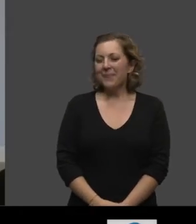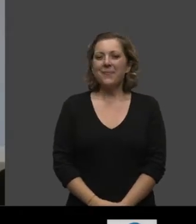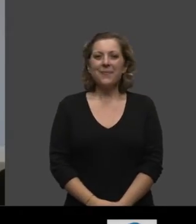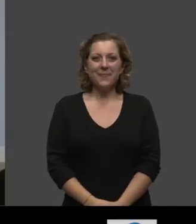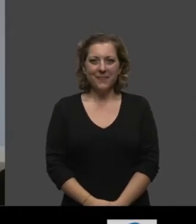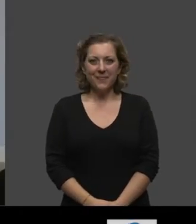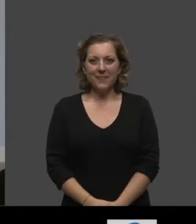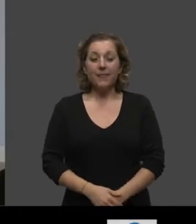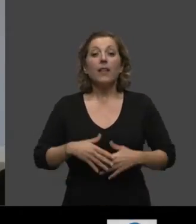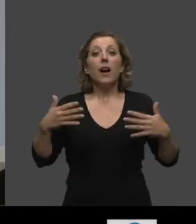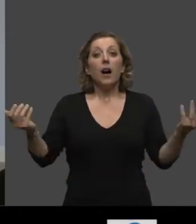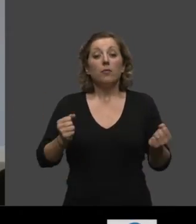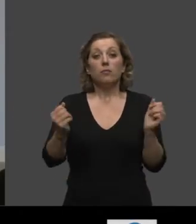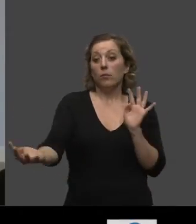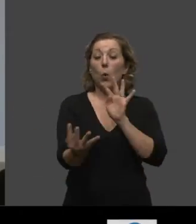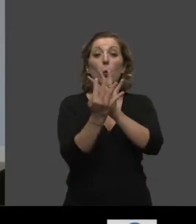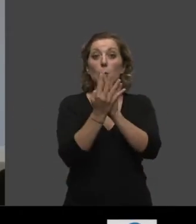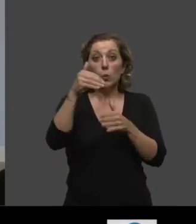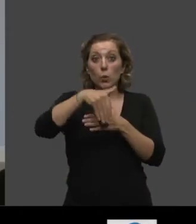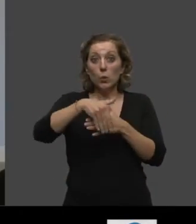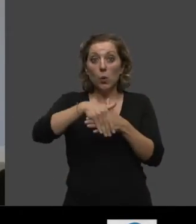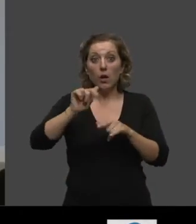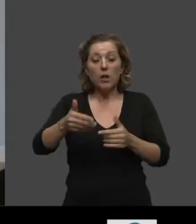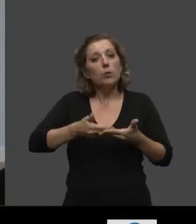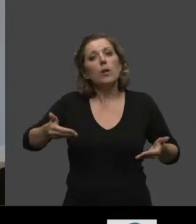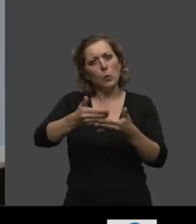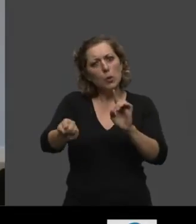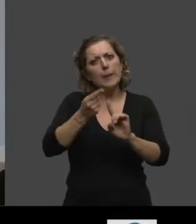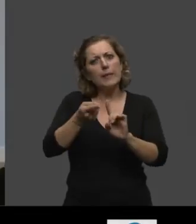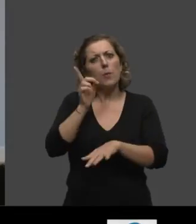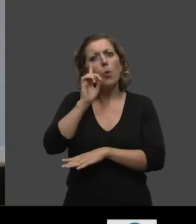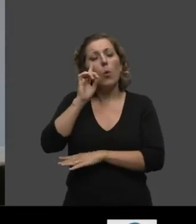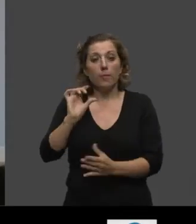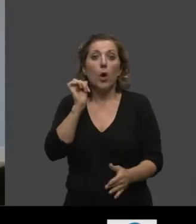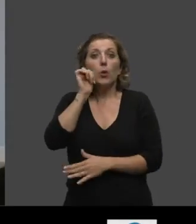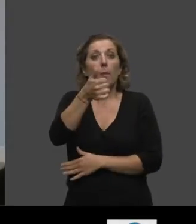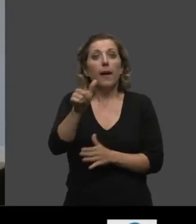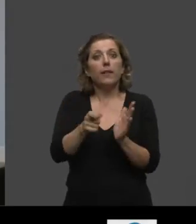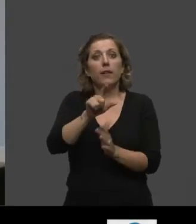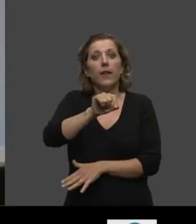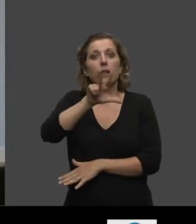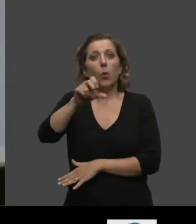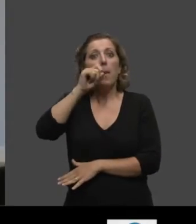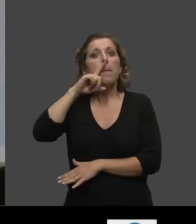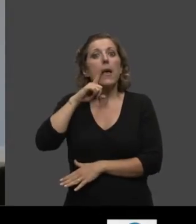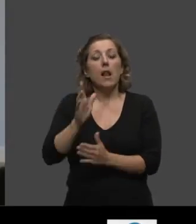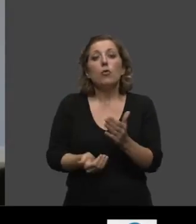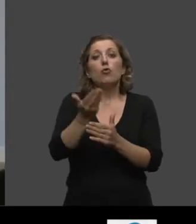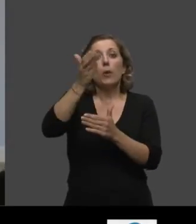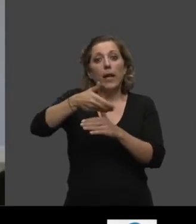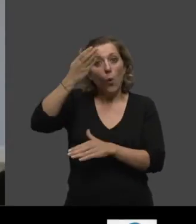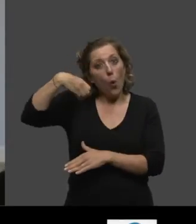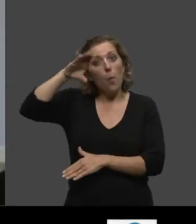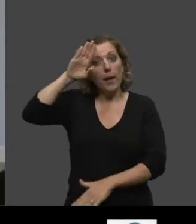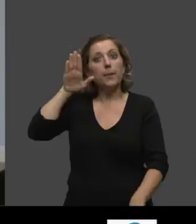Alors, cette rencontre a lieu dans un cadre un petit peu particulier, car demain, le 23 mai, c'est la journée européenne de l'obésité.